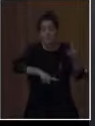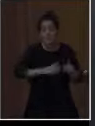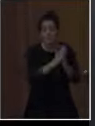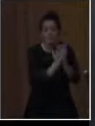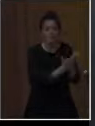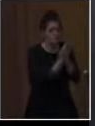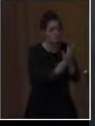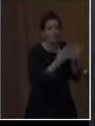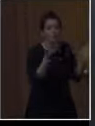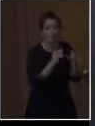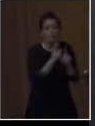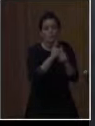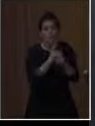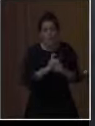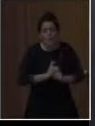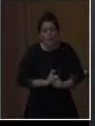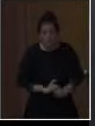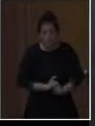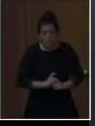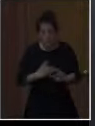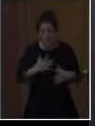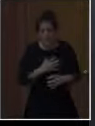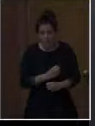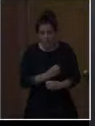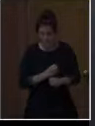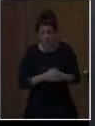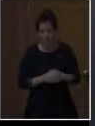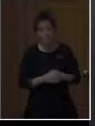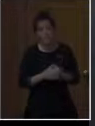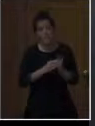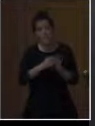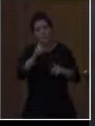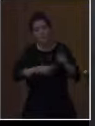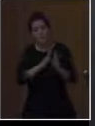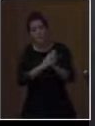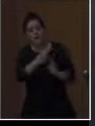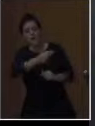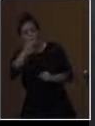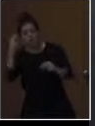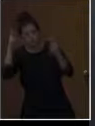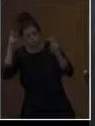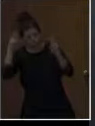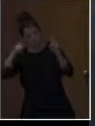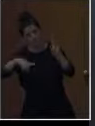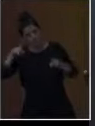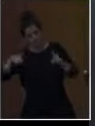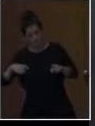ευρική ανορρυξία. Ήθελα μόνο να χωρέσω τη Στέλλα Σκάσδαγλη, πώς να τρως χωρίς να σε τρώει, της Ανίτα Νάικ.